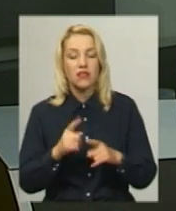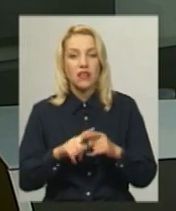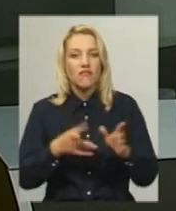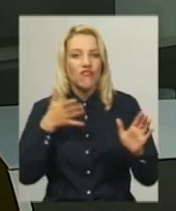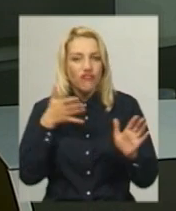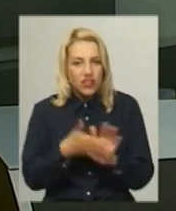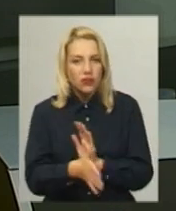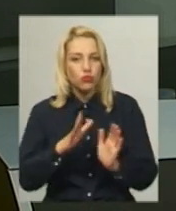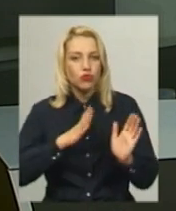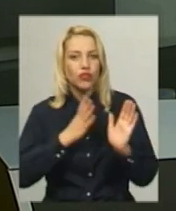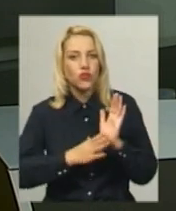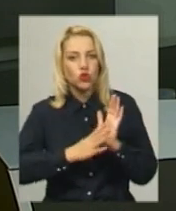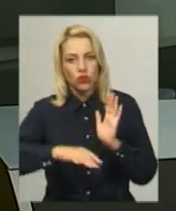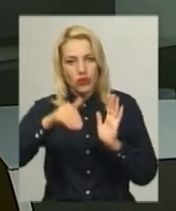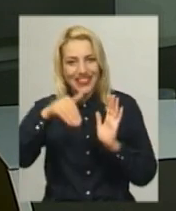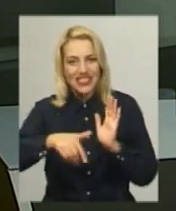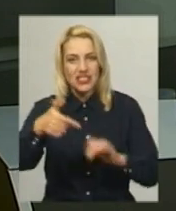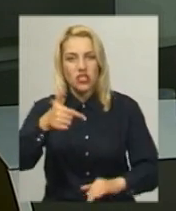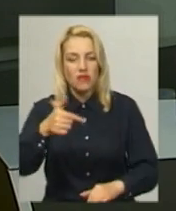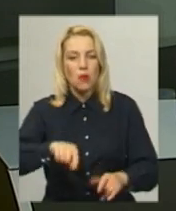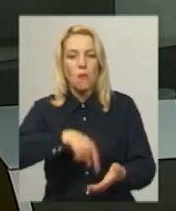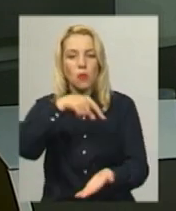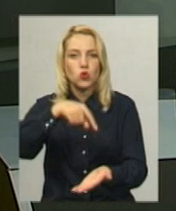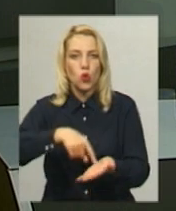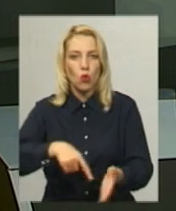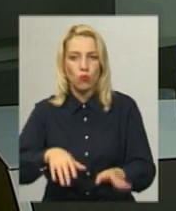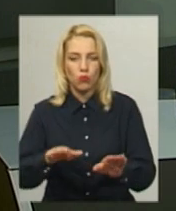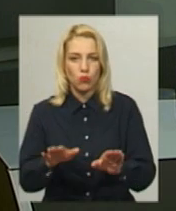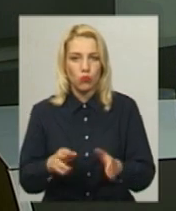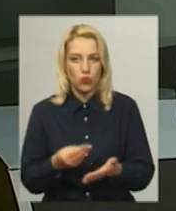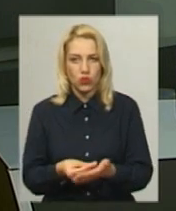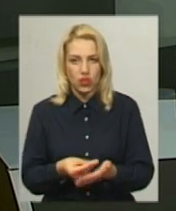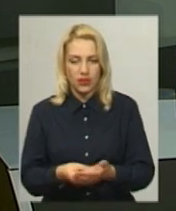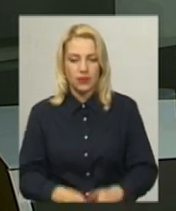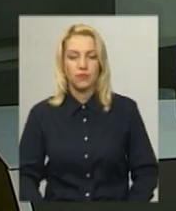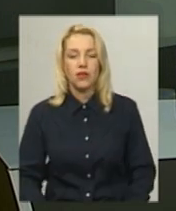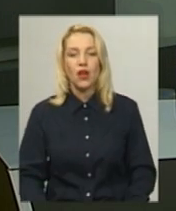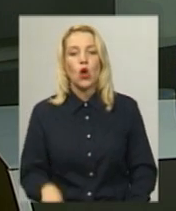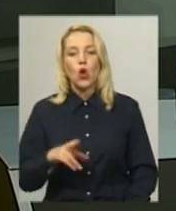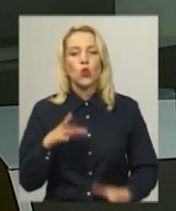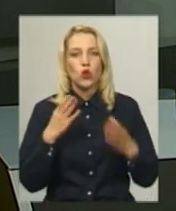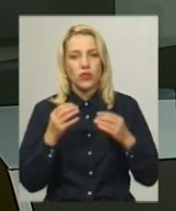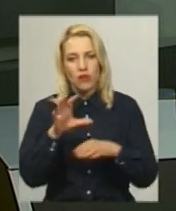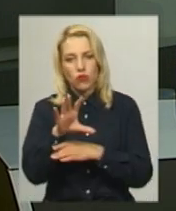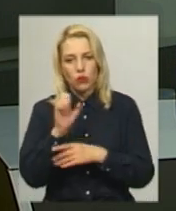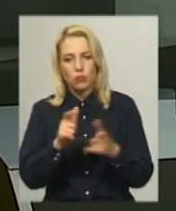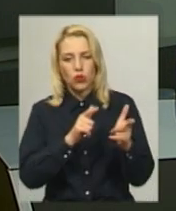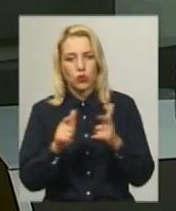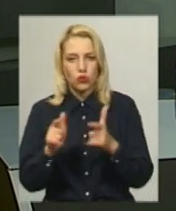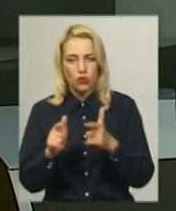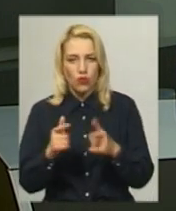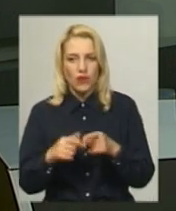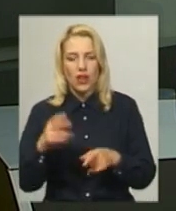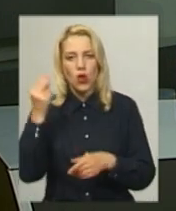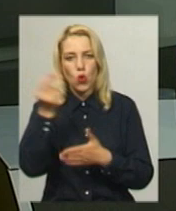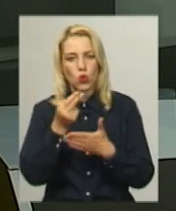тисяч гривень з міського бюджету. Арт-паті до Дня фотографа підготували в Хмельницькому обласному художньому музеї.